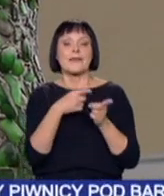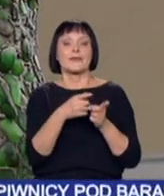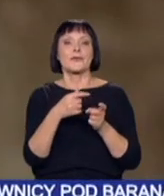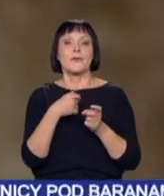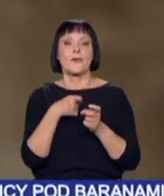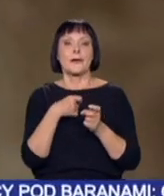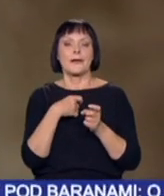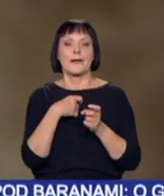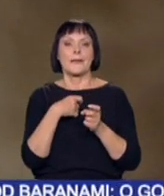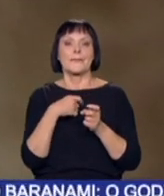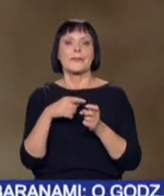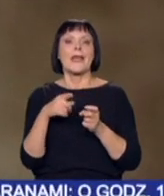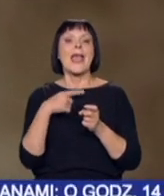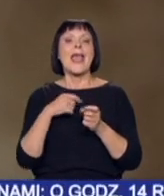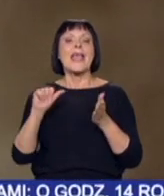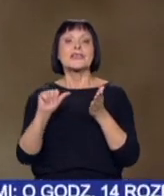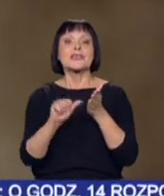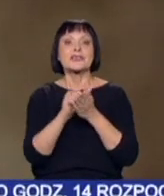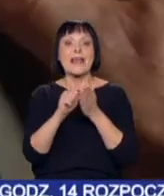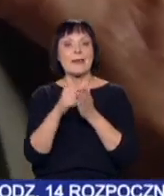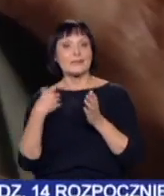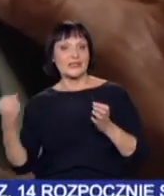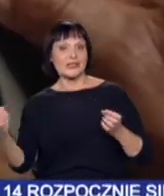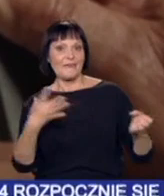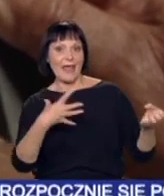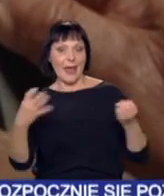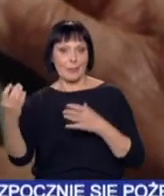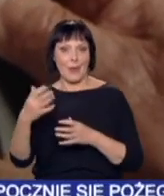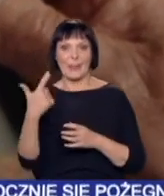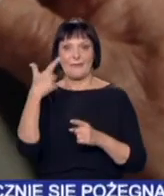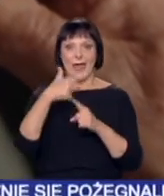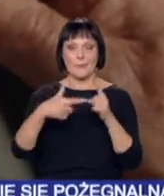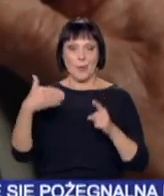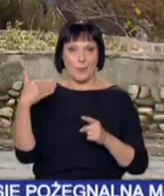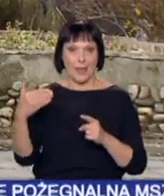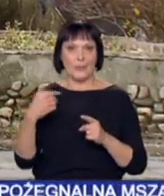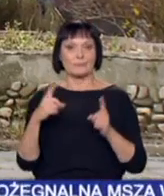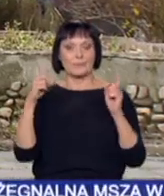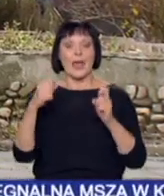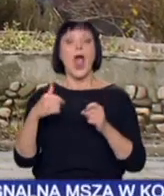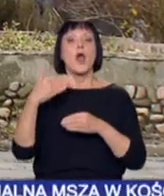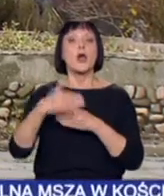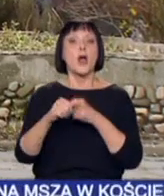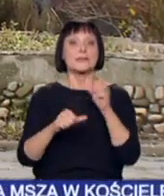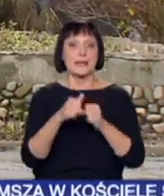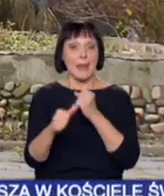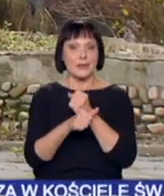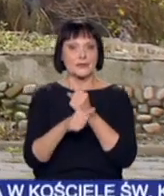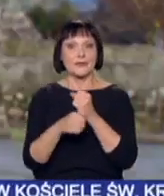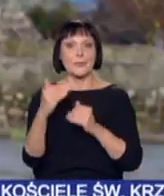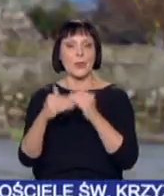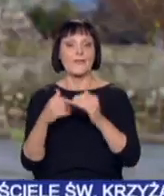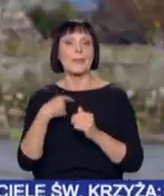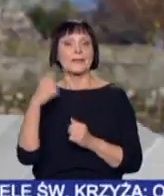tego postumentu. Rzeźba będzie też podświetlona. 2,5-metrowa rzeźba powstała pod koniec lat 60-tych w czynie społecznym.